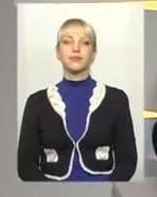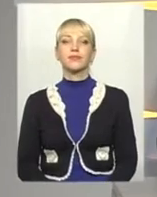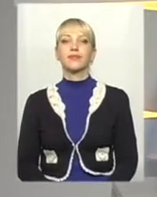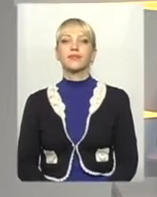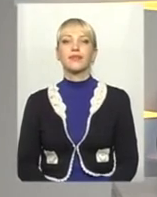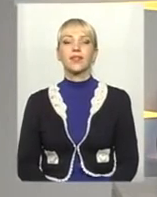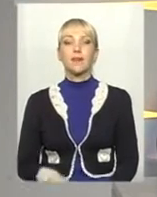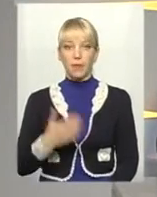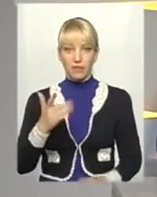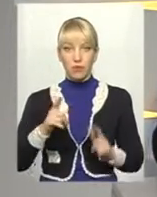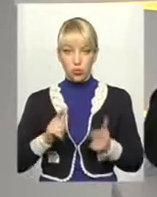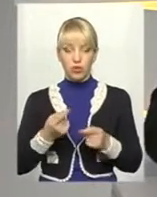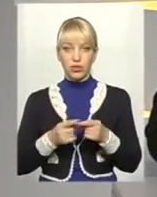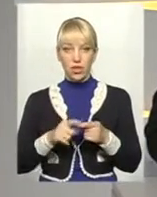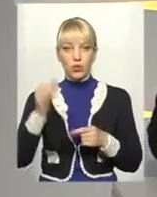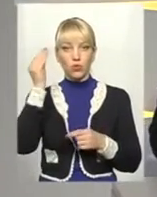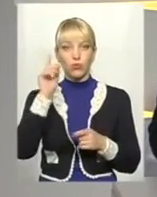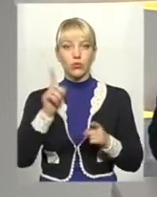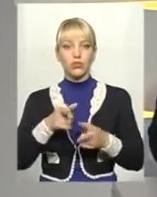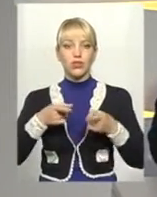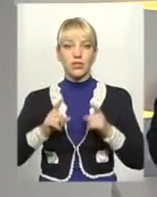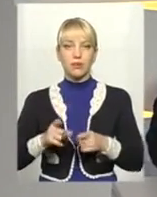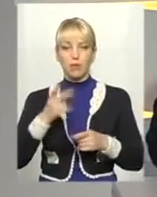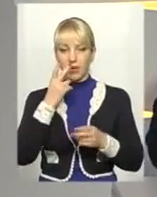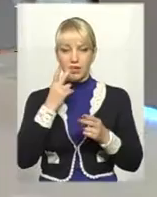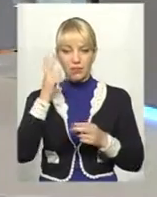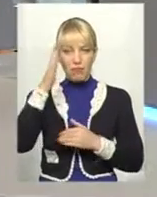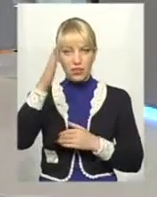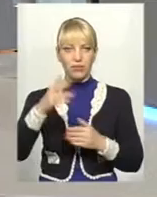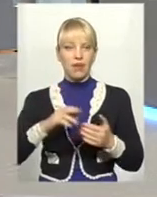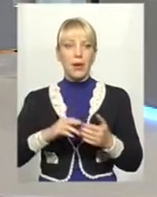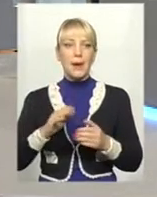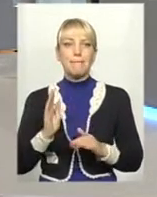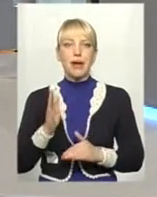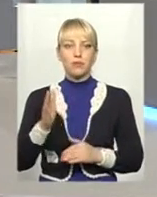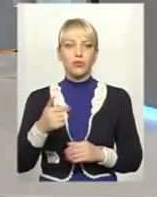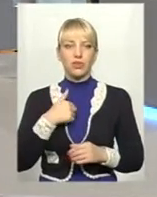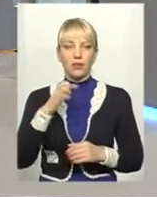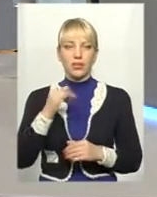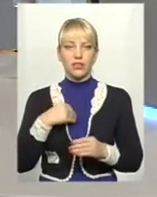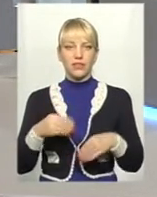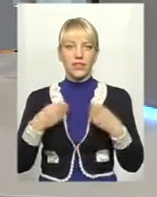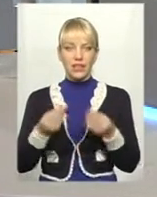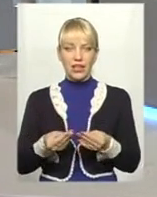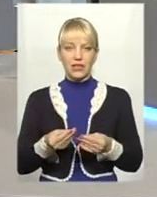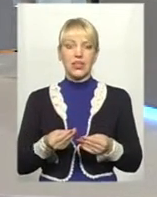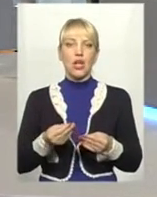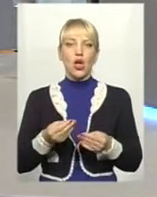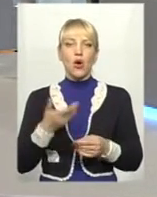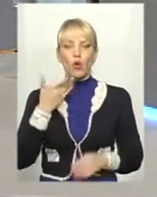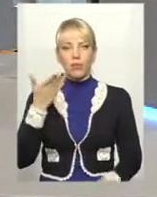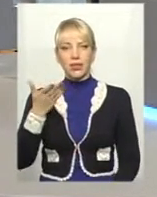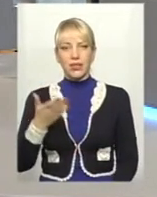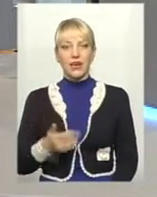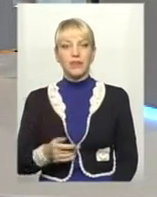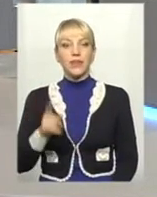Отож, ви погоджуєтеся з тією думкою, що він справді передбачив майбутнє? Я хотів би дати коментар. Насправді на